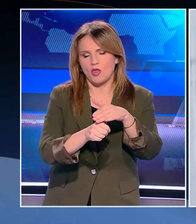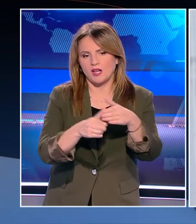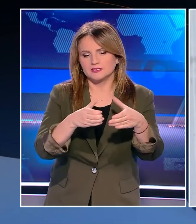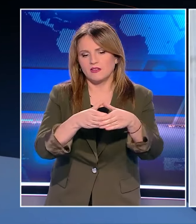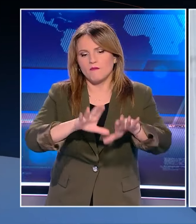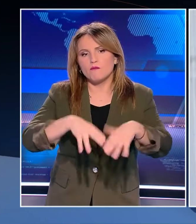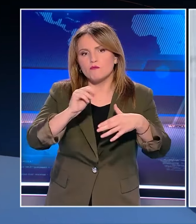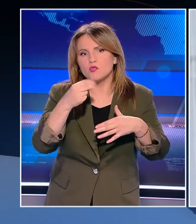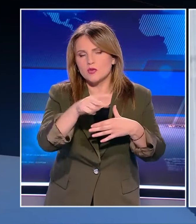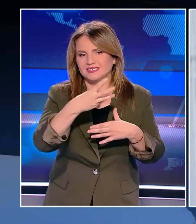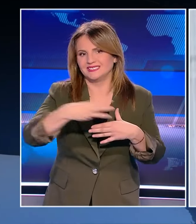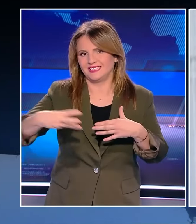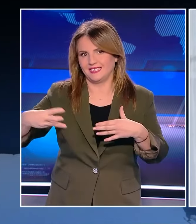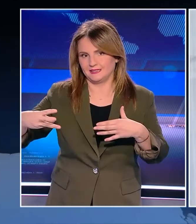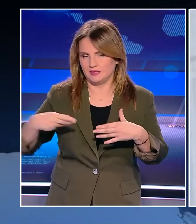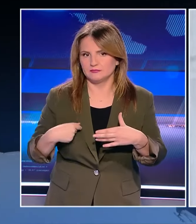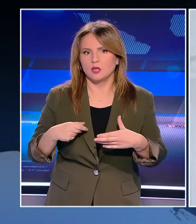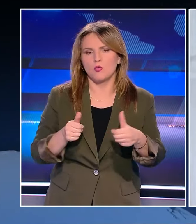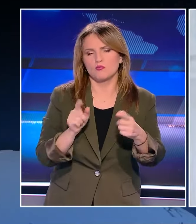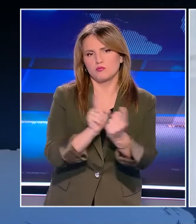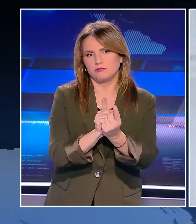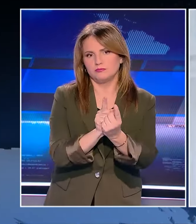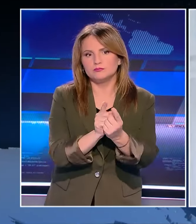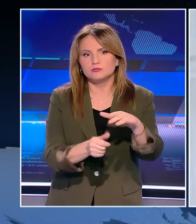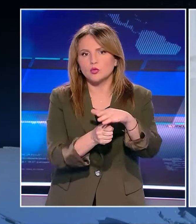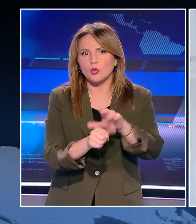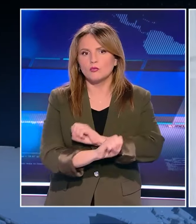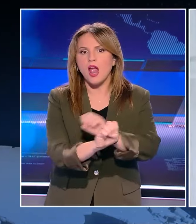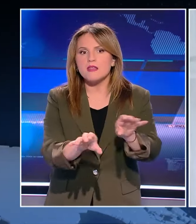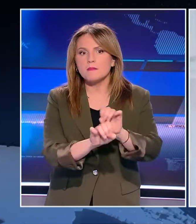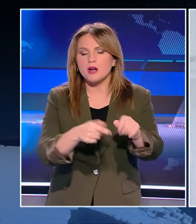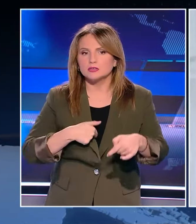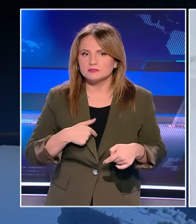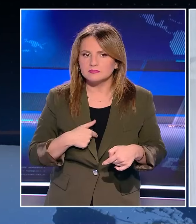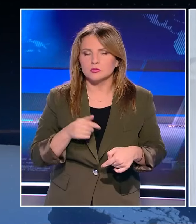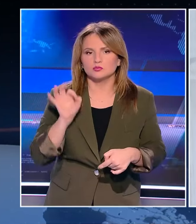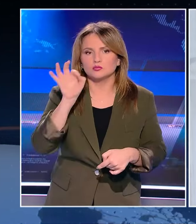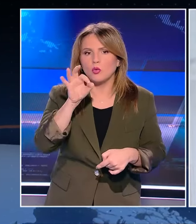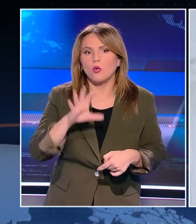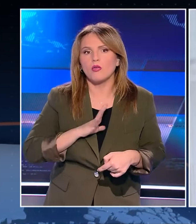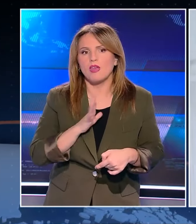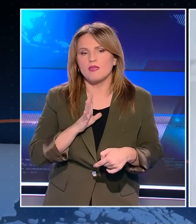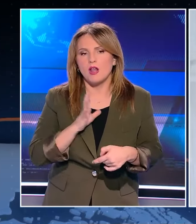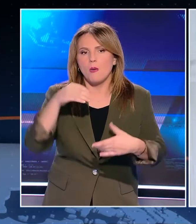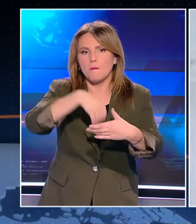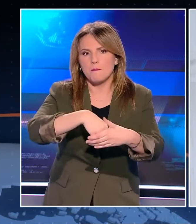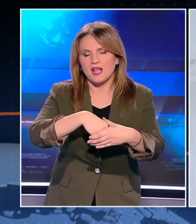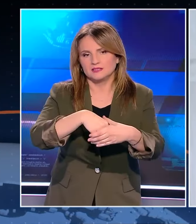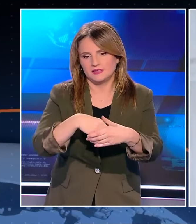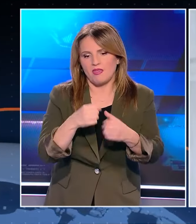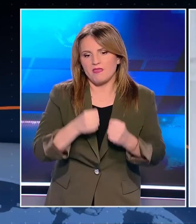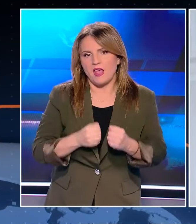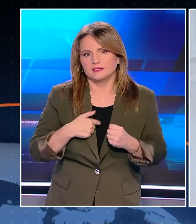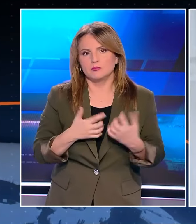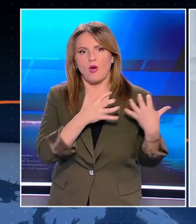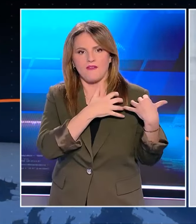ΣΥΡΙΖΑ προοδευτική συμμαχία Και τον ενημέρωσα για την πρόθεσή μου να μην συνεχίσω να ασκώ τα καθήκοντά μου Από τις